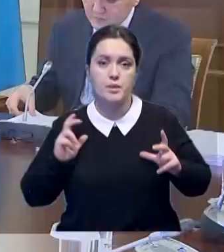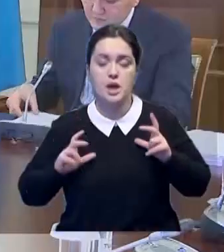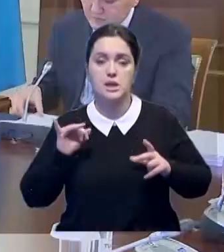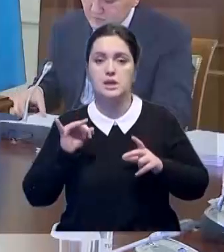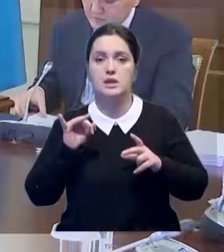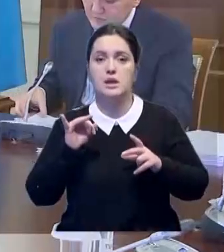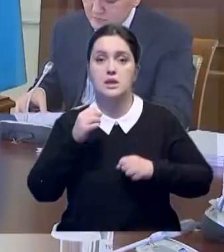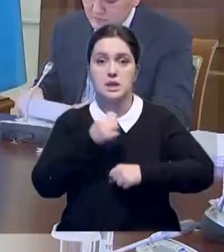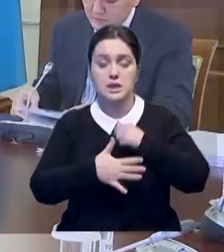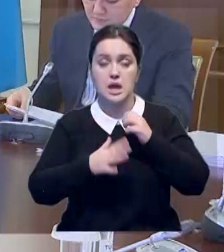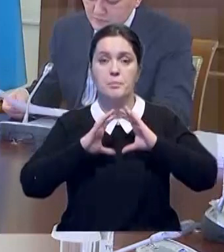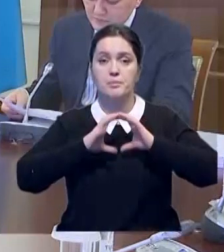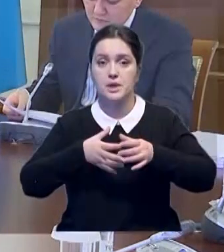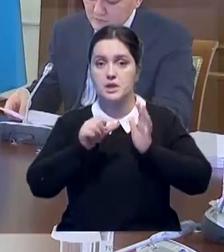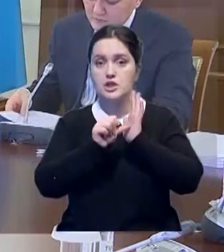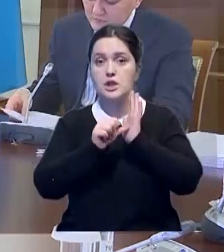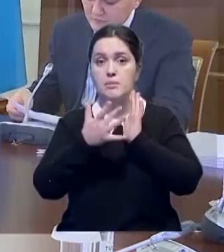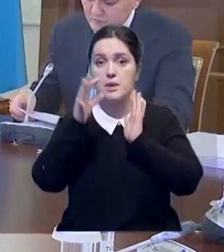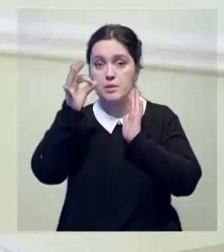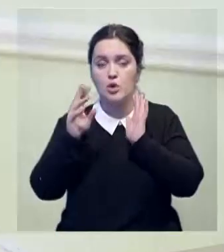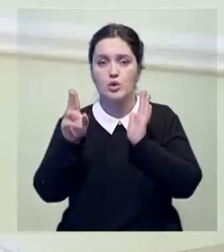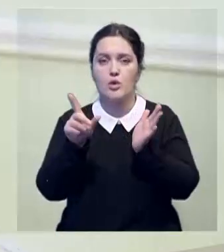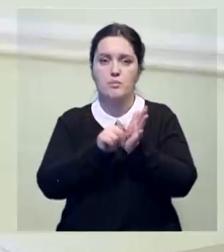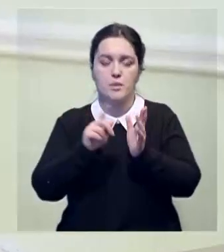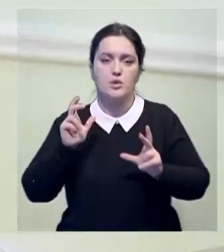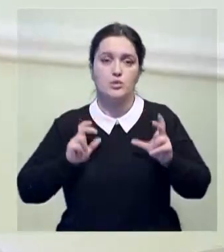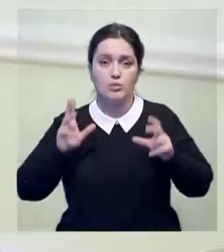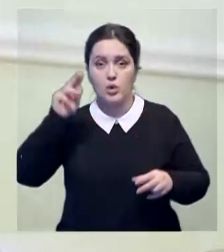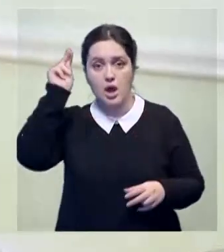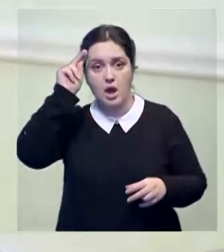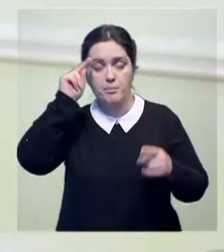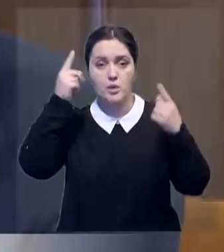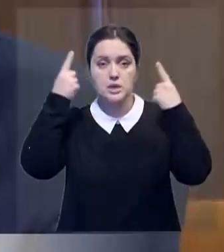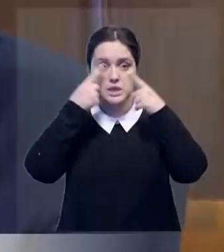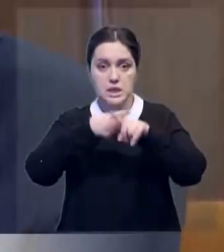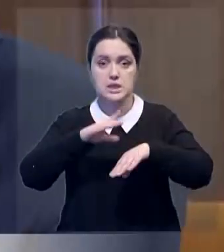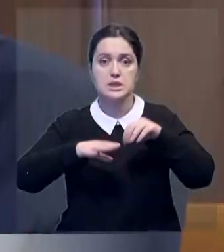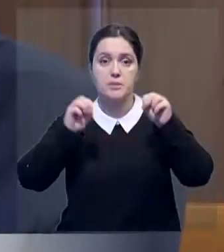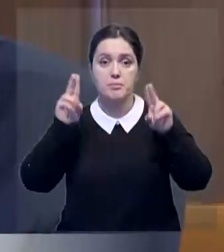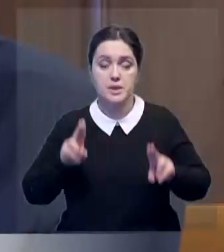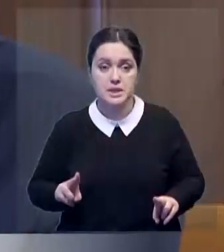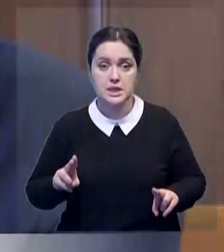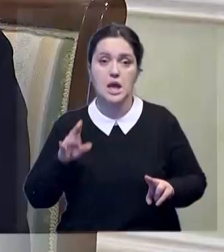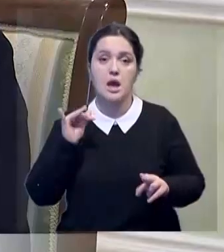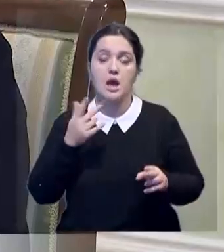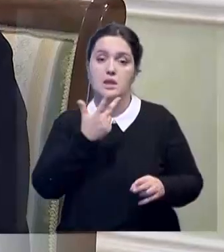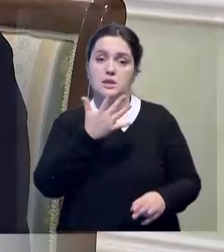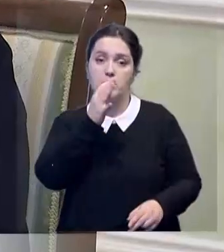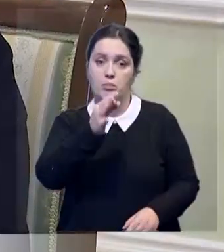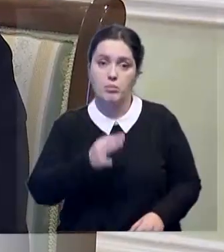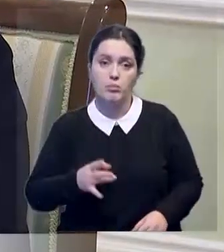центры мира. 65% стипендиатов будут обучаться по инженерно-техническим специальностям и естественным наукам,